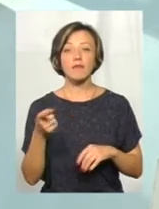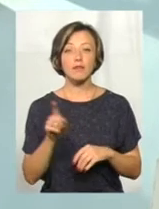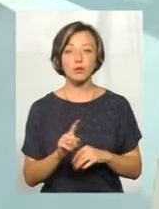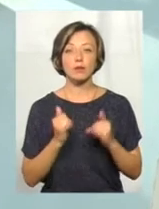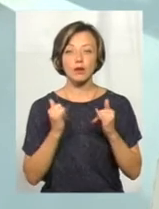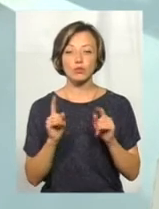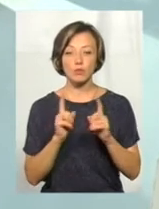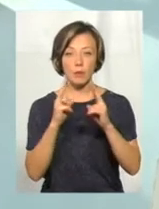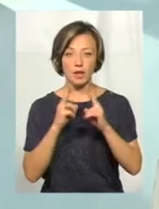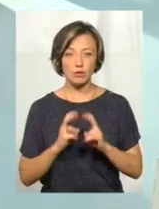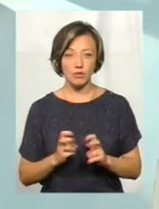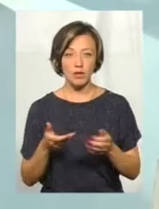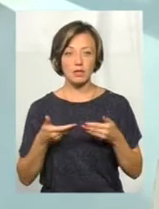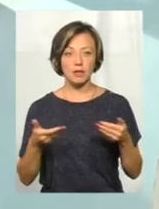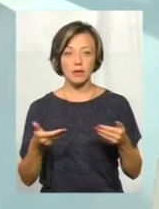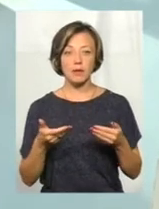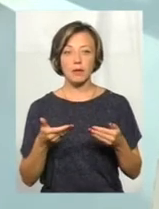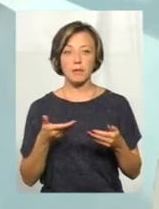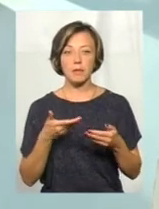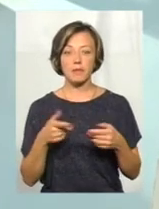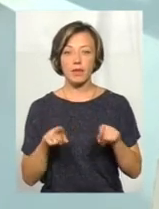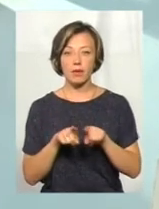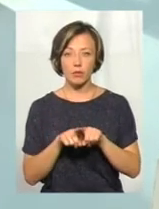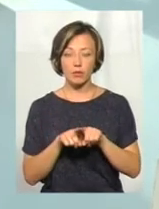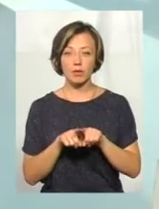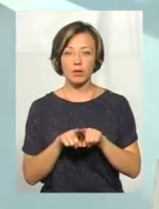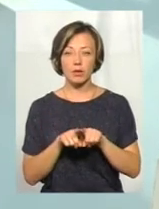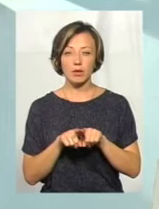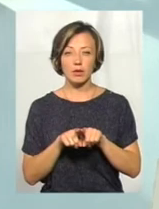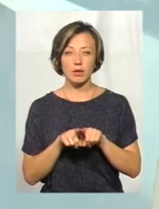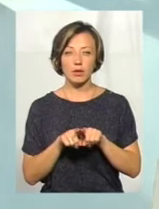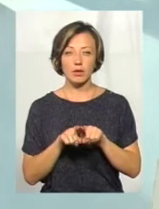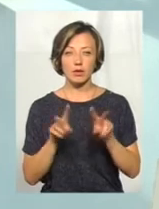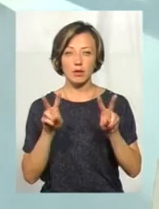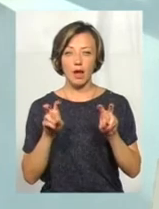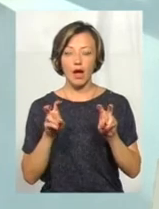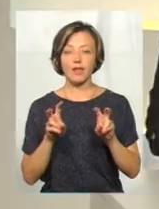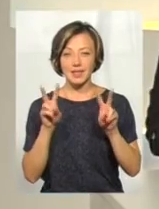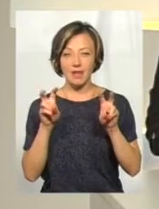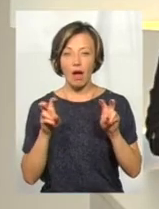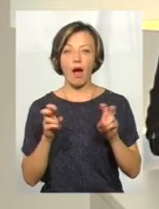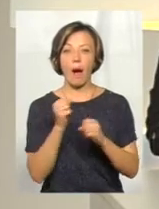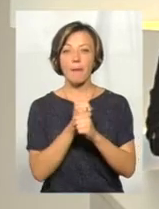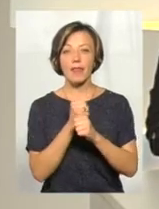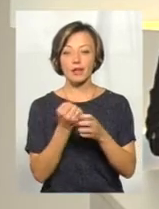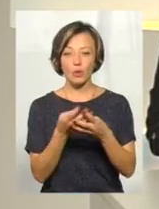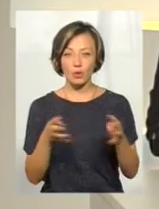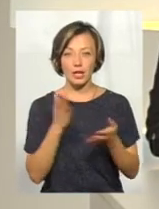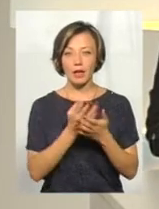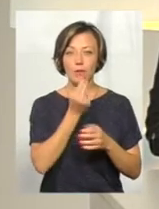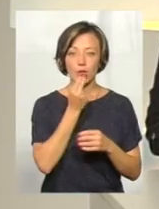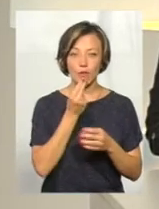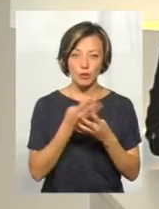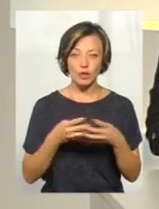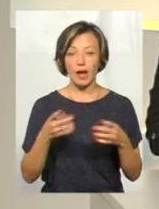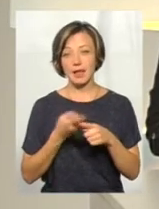того, щоб нам проаналізувати, ми керуємося такою категорією, як аптечний кошик. От, ви знаєте, є продовольчий